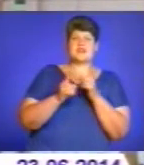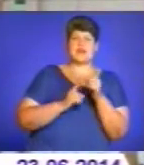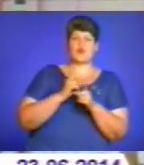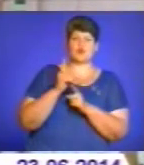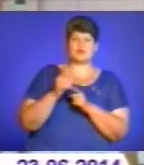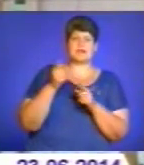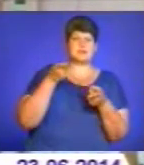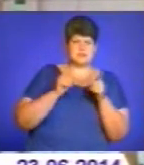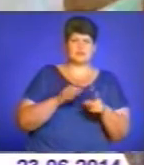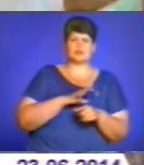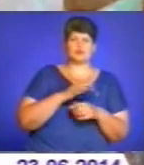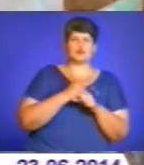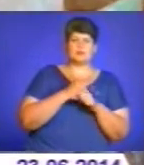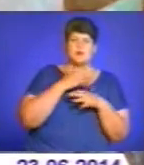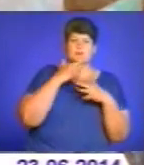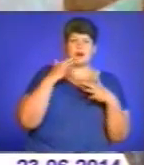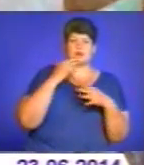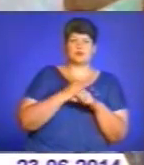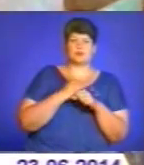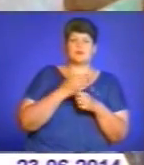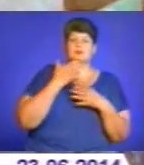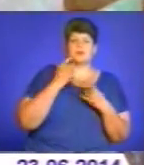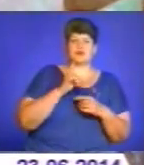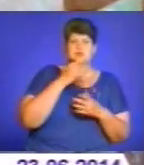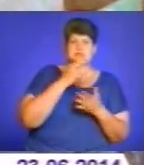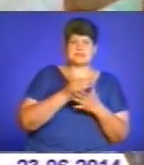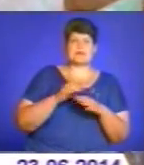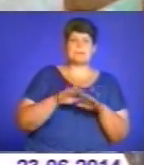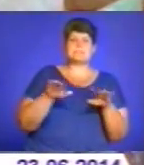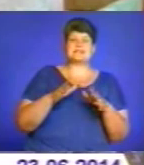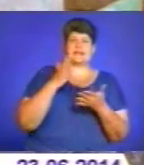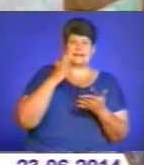Там дійсно було зроблено багато роботи, тут немає, що казати. Басейн є в табору.